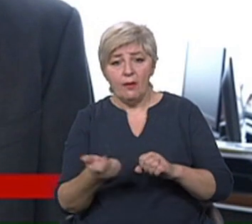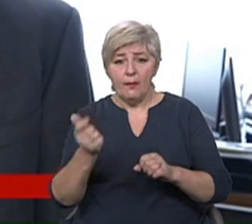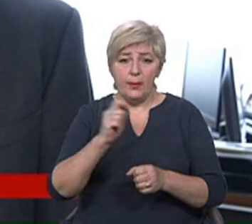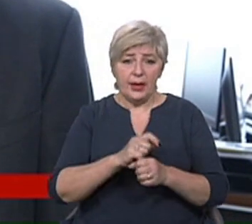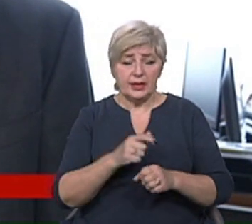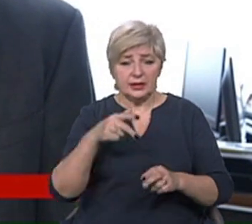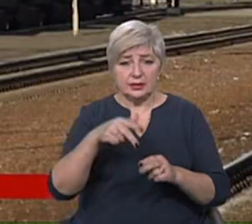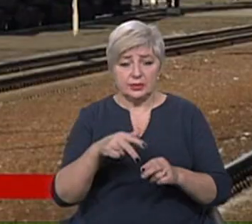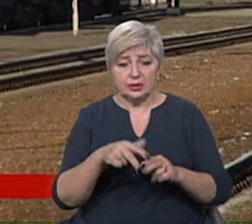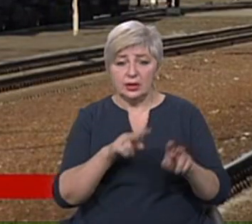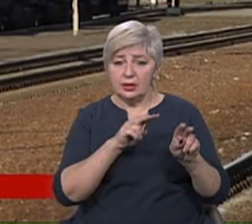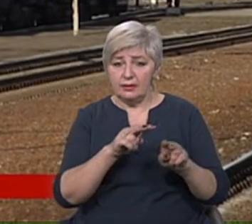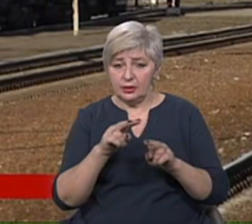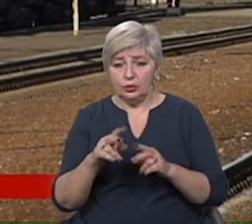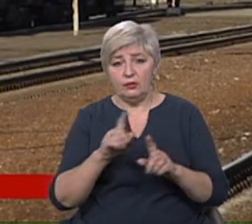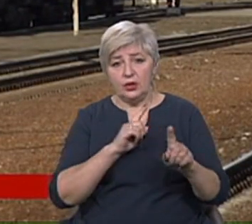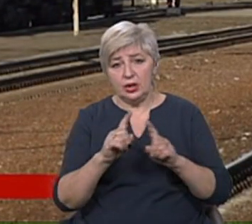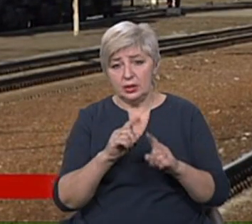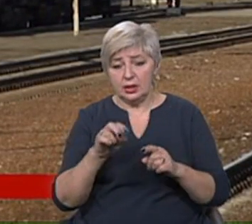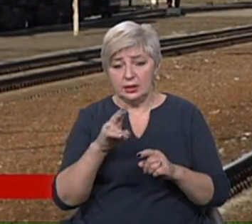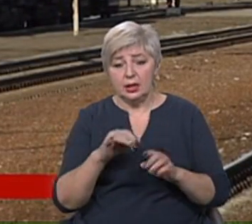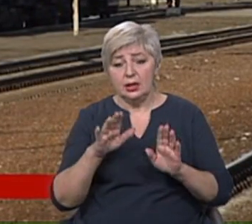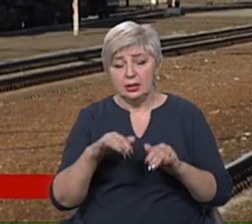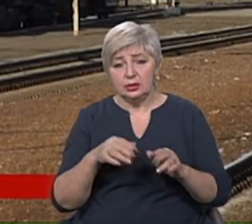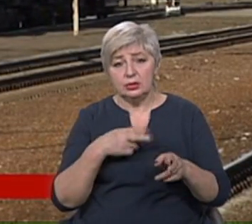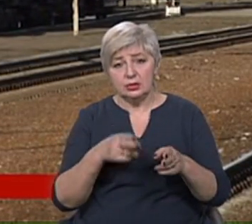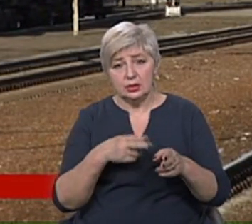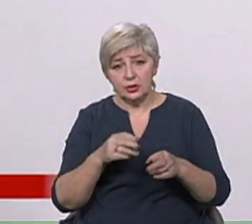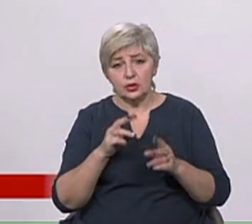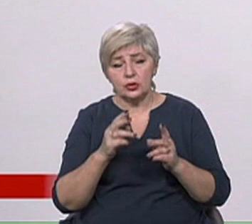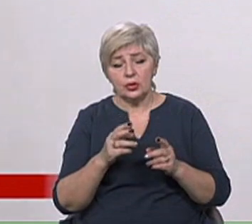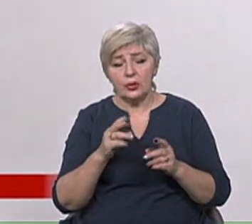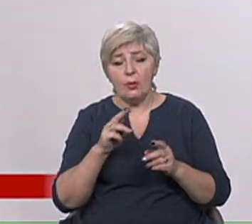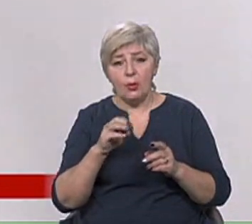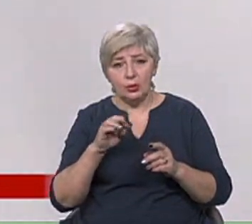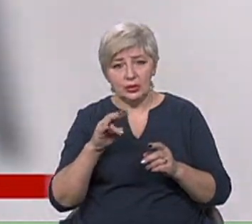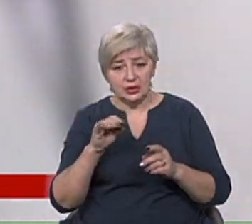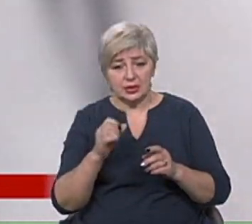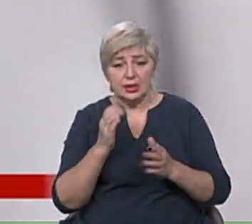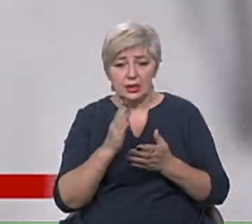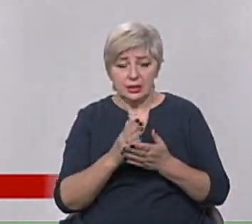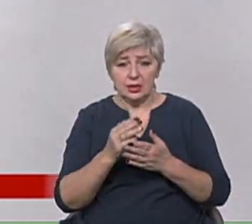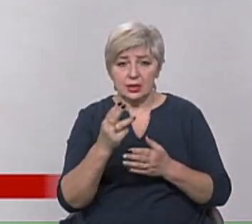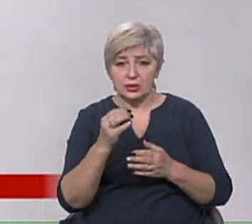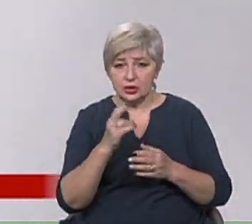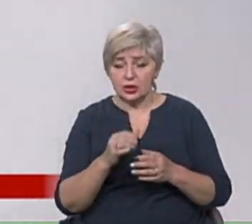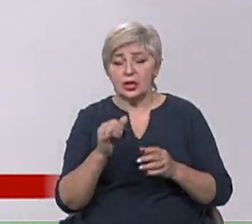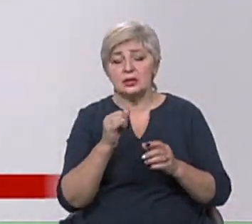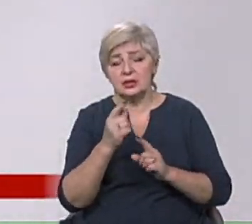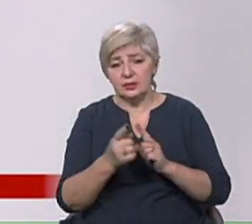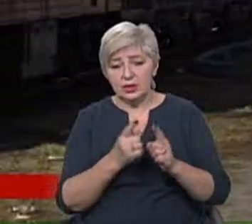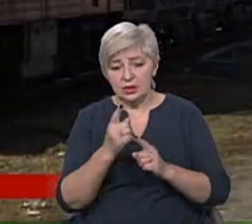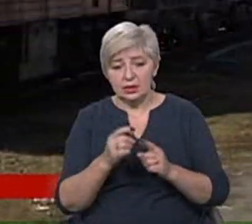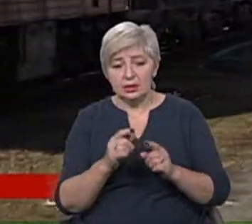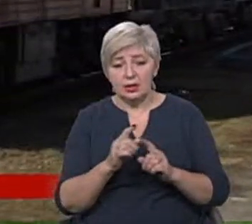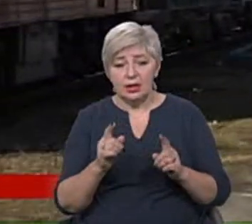наглядової ради. І тоді в залізничного монстра є шанс на зміни, щоб машиністи бачили, куди їдуть. А в ремонтників було чим